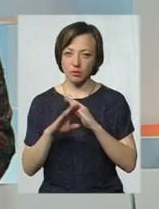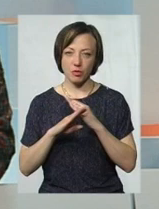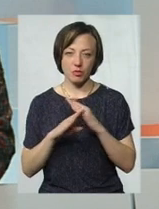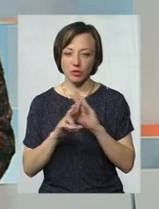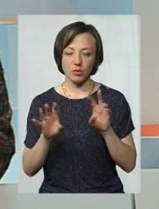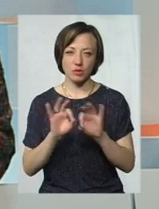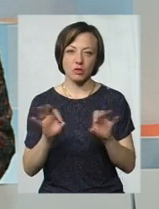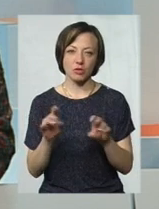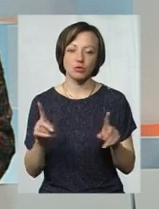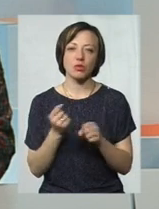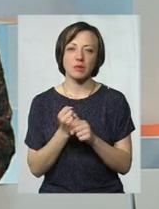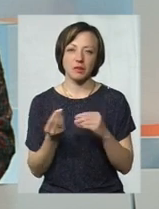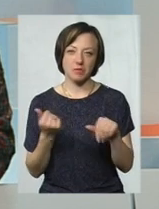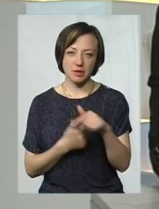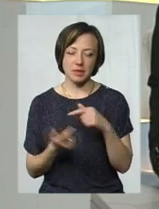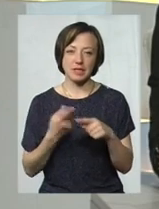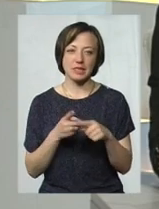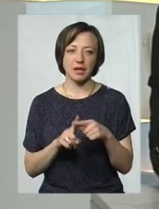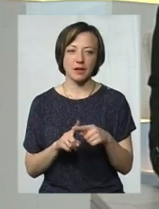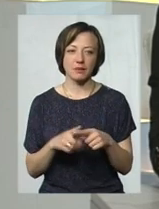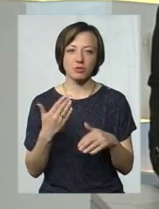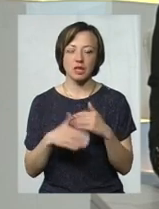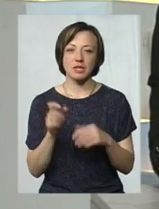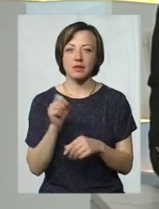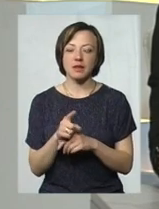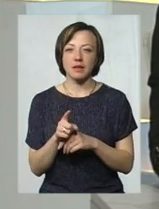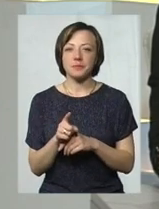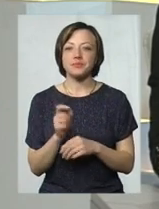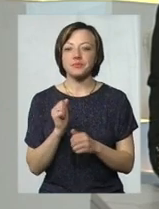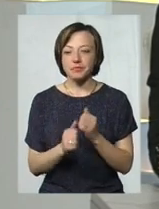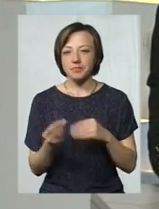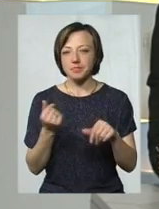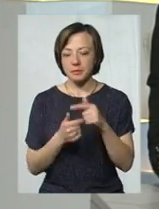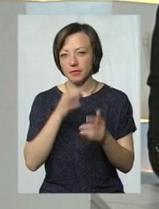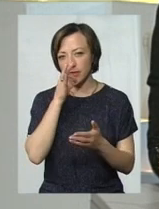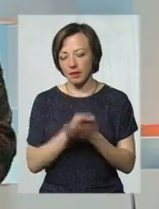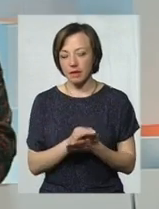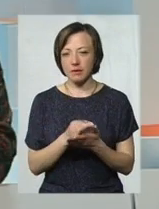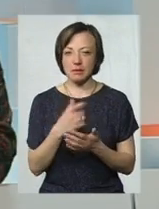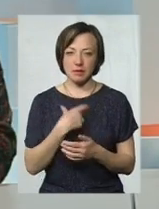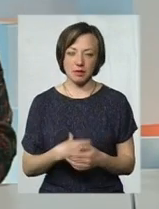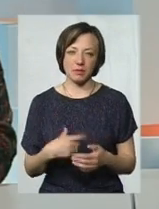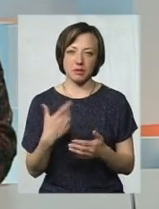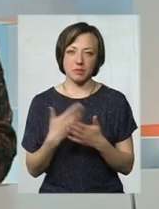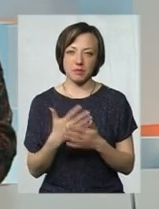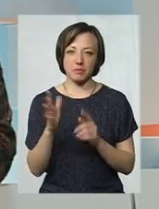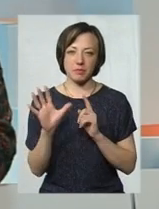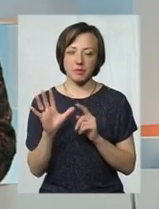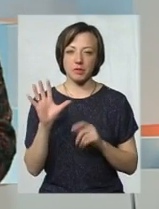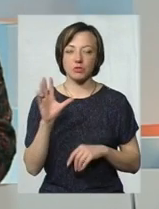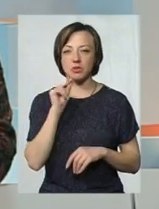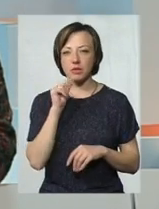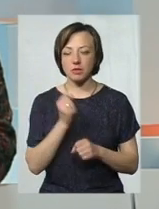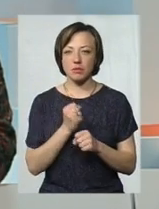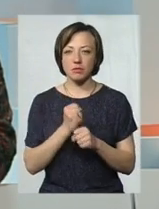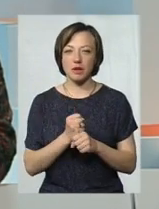ніхто не буде розказувати, що робити бізнесу. Тобто це вже задача свого, кожного бізнесу, відповідальність кожного. Наприклад, ми 5 числа плануємо зробити